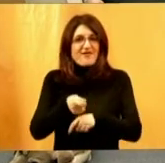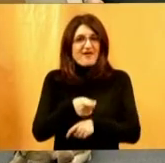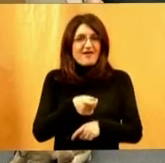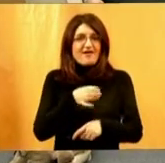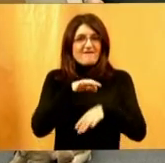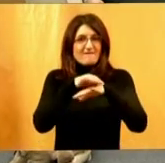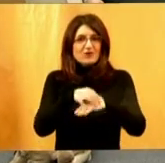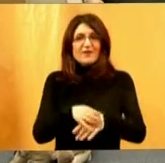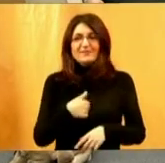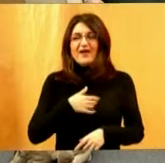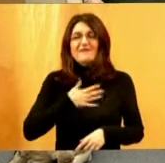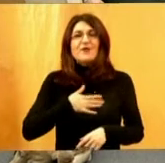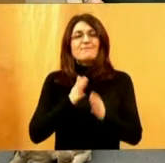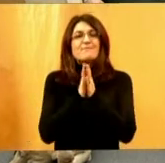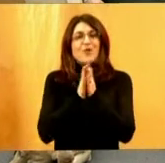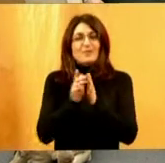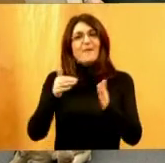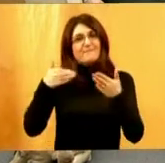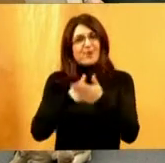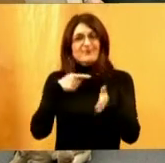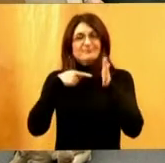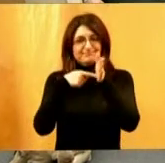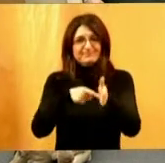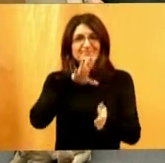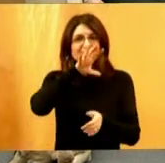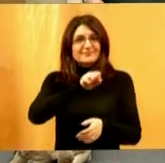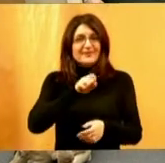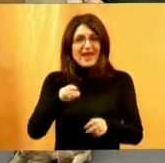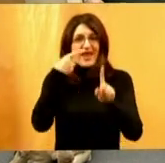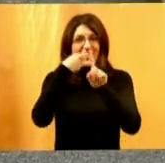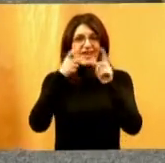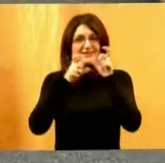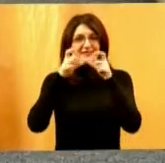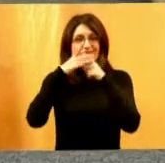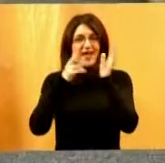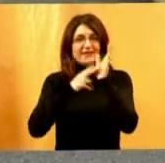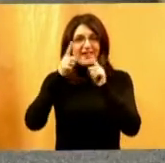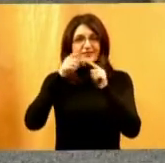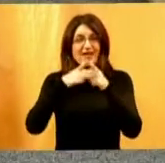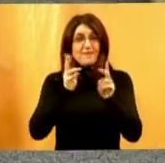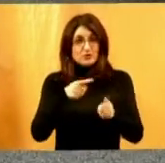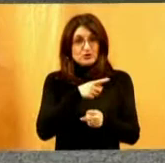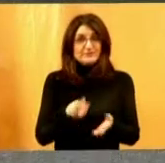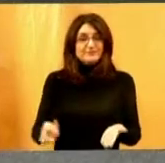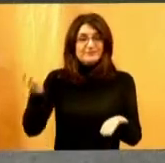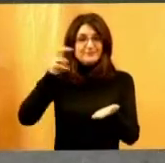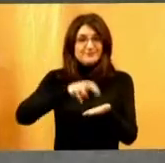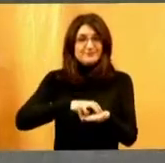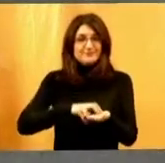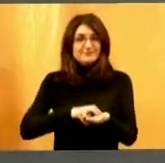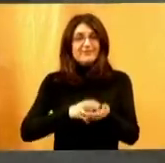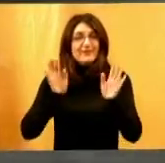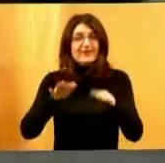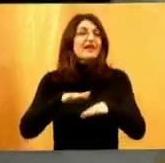ćete mi upravo. Ja bih opet volila moju režiju da nam ksantu pokažu. Miro, ako se može dignuti ksanta, da se svi